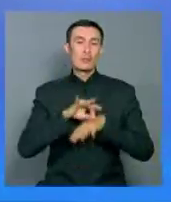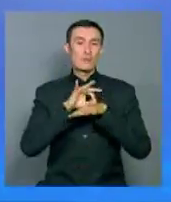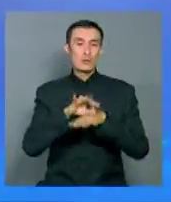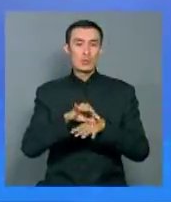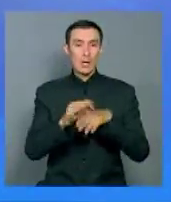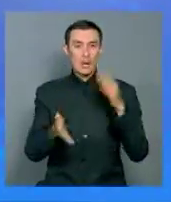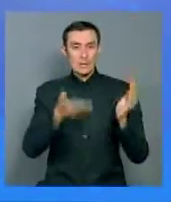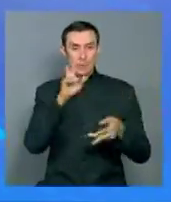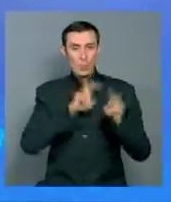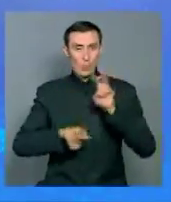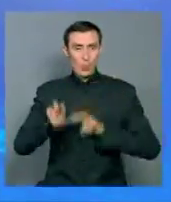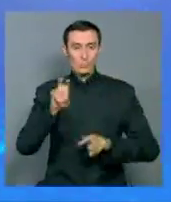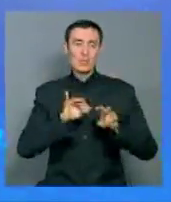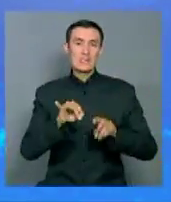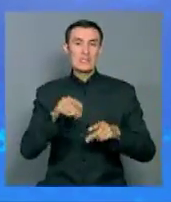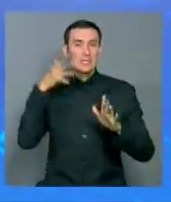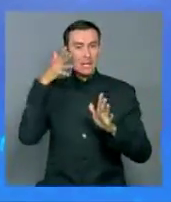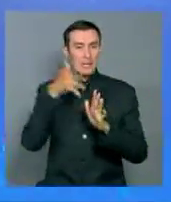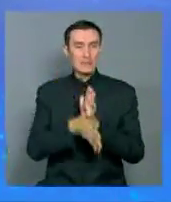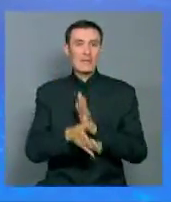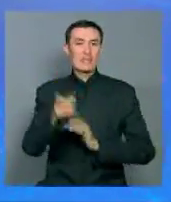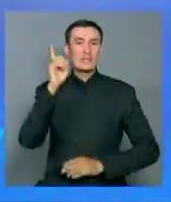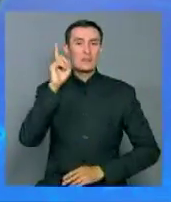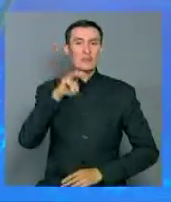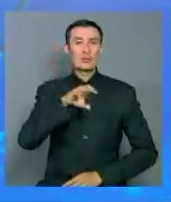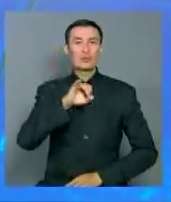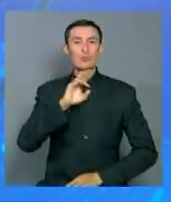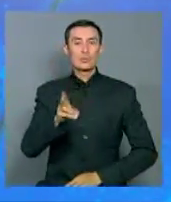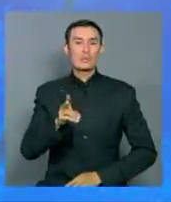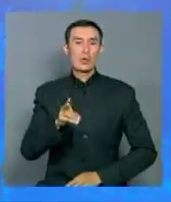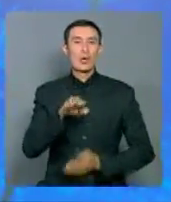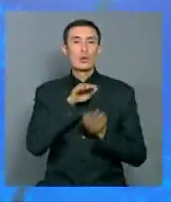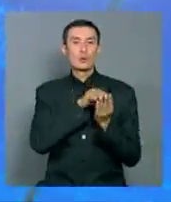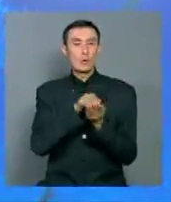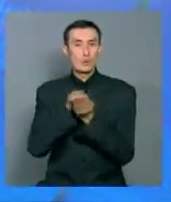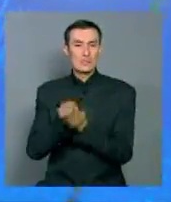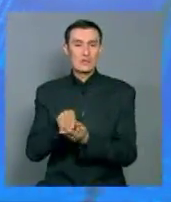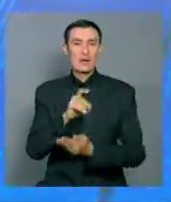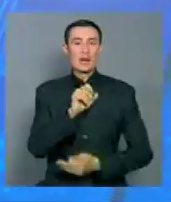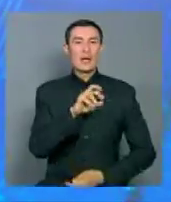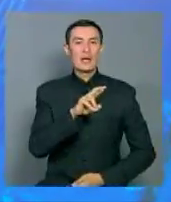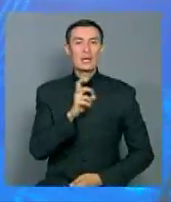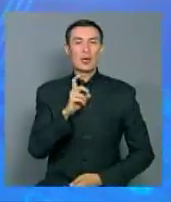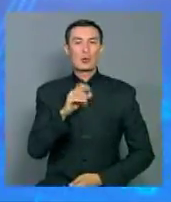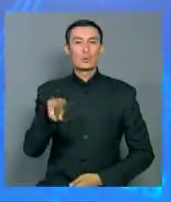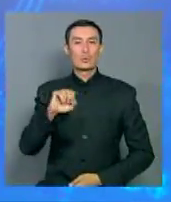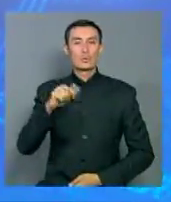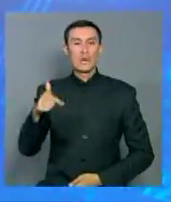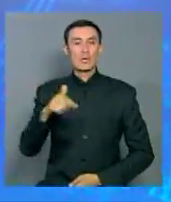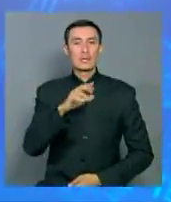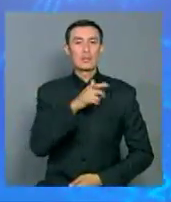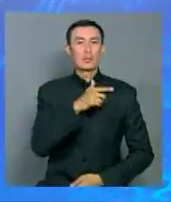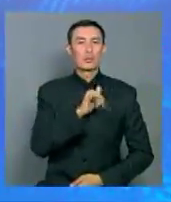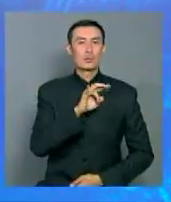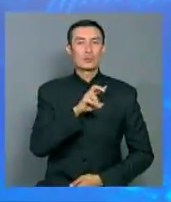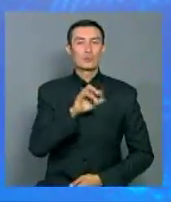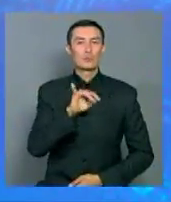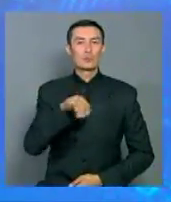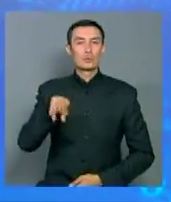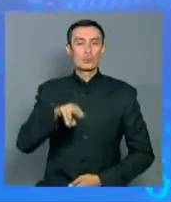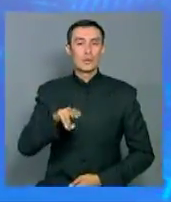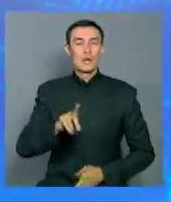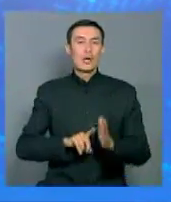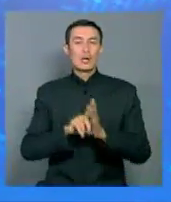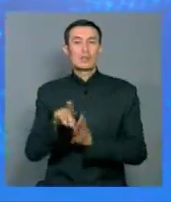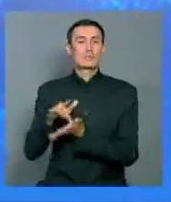раскопки и всесторонние исследования древне-тюркских ритуальных комплексов Хая, Худак и Гунбург. О работе экспедиции от